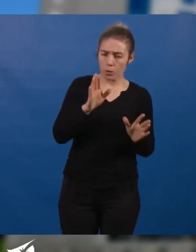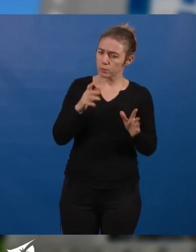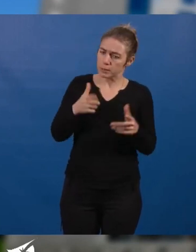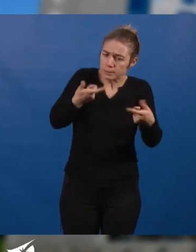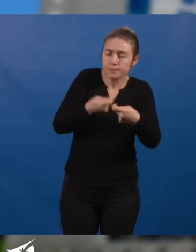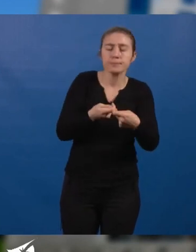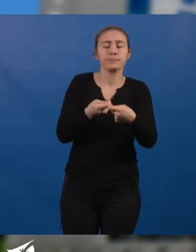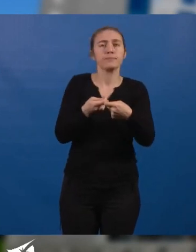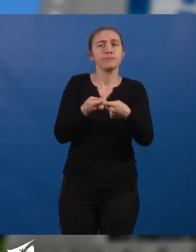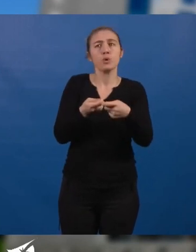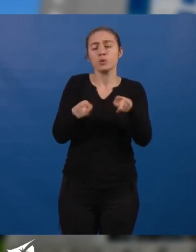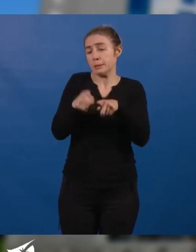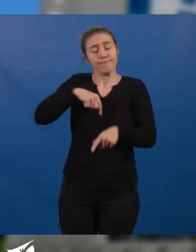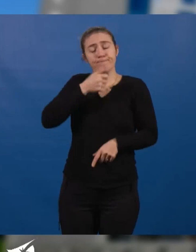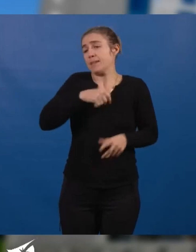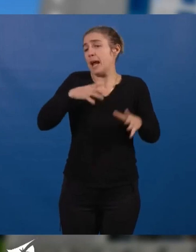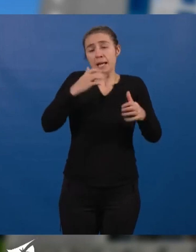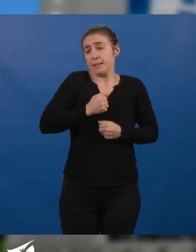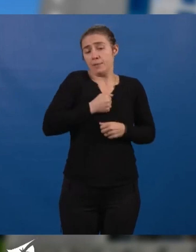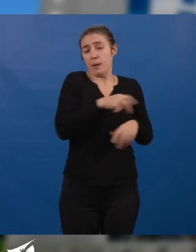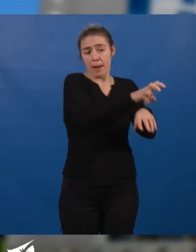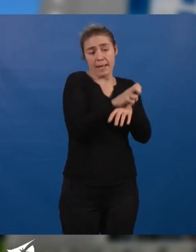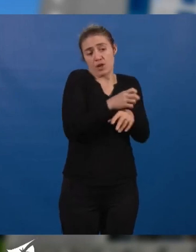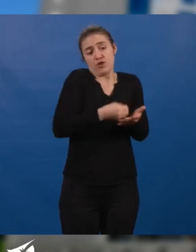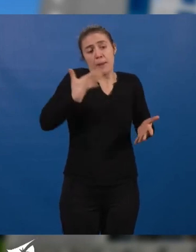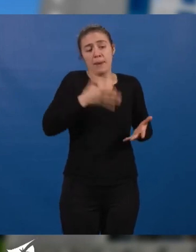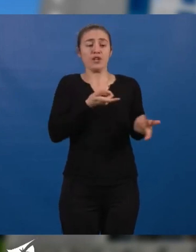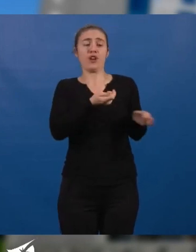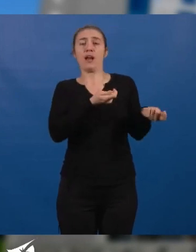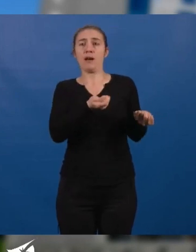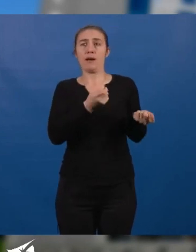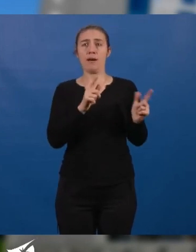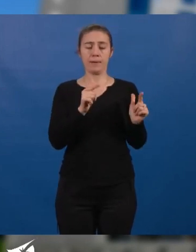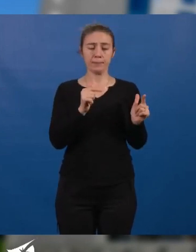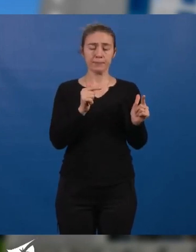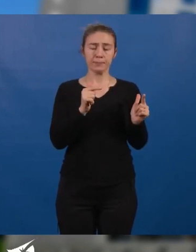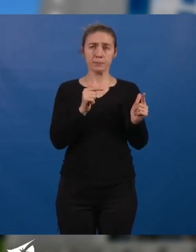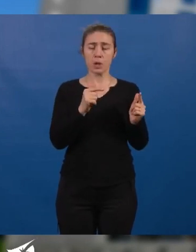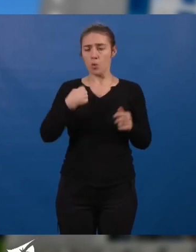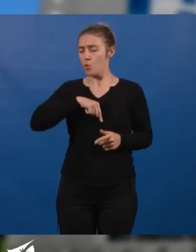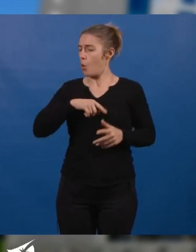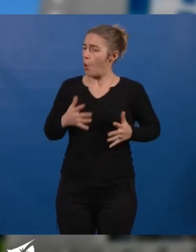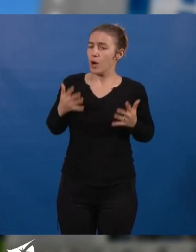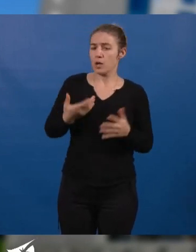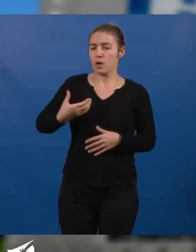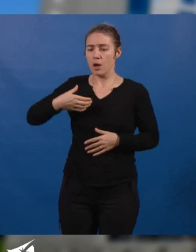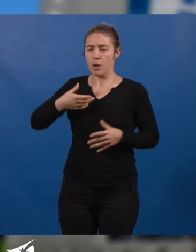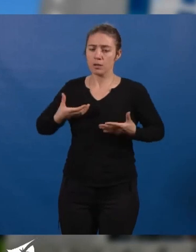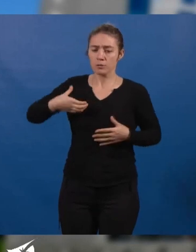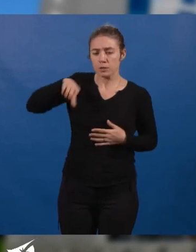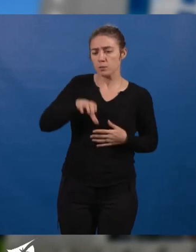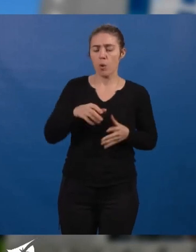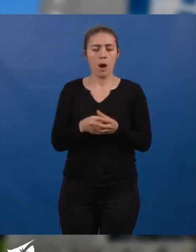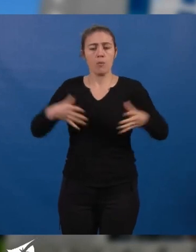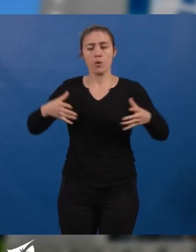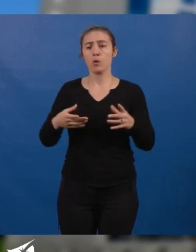en assumant de recourir à l'emprunt plus cher mais maîtrisé. Nous assumons, en effet, de déployer des investissements majeurs, loin de